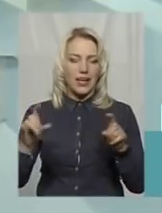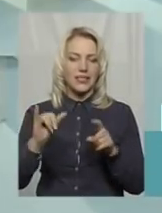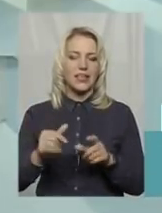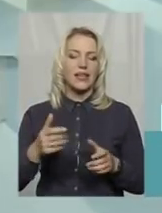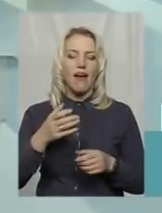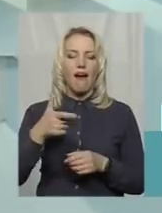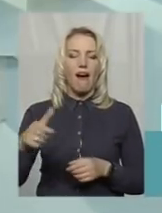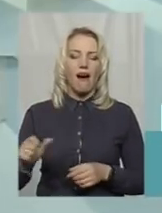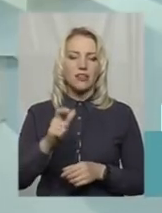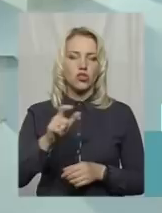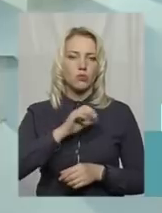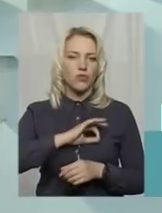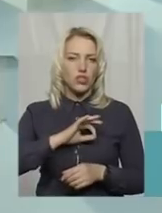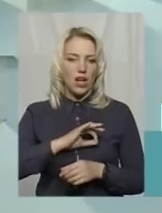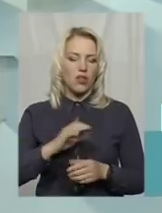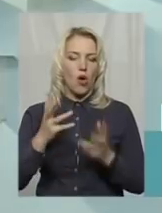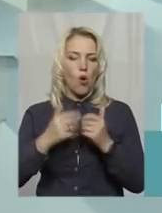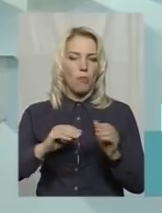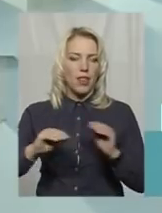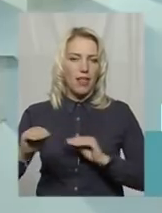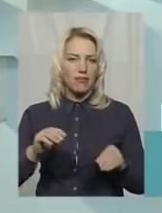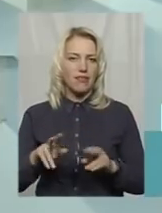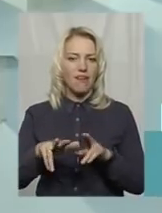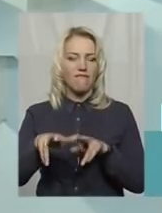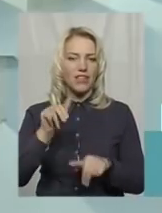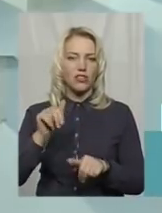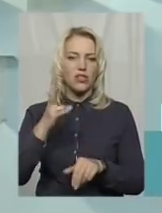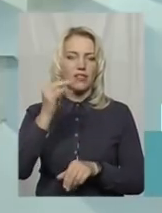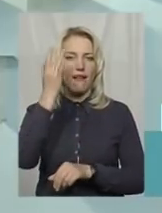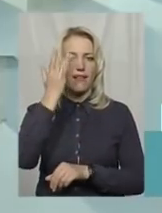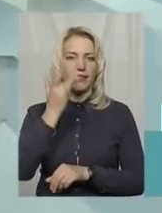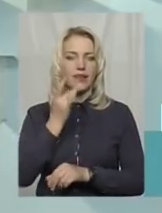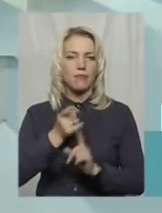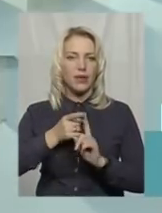обладнання відключено на літній період.